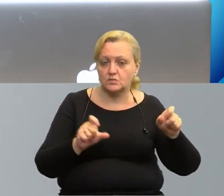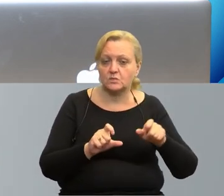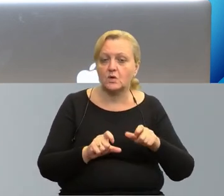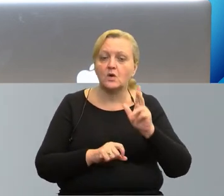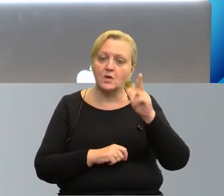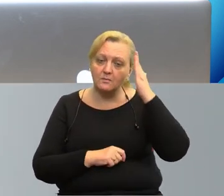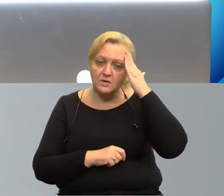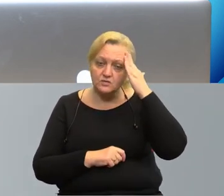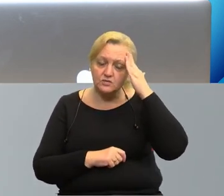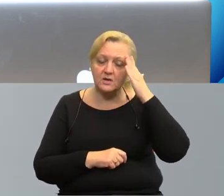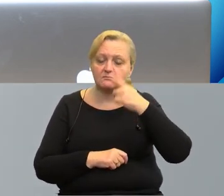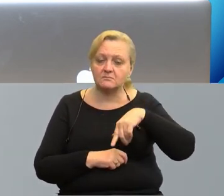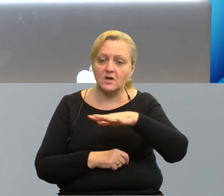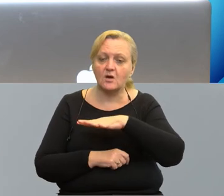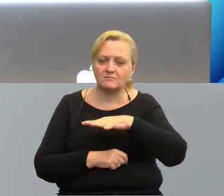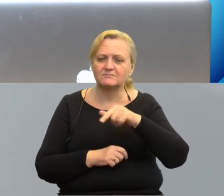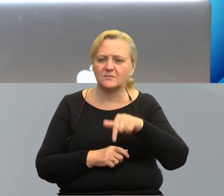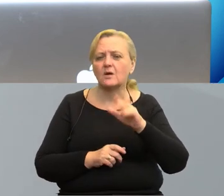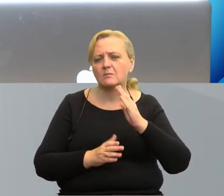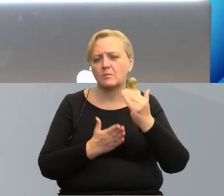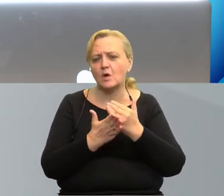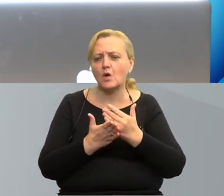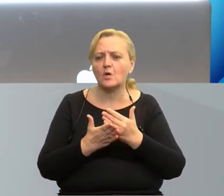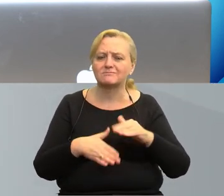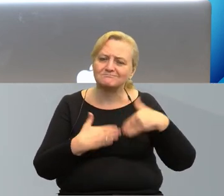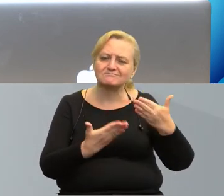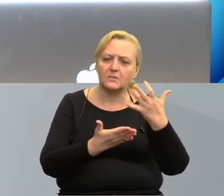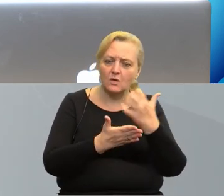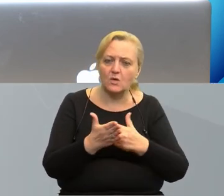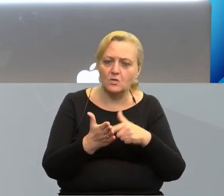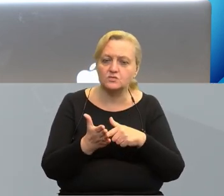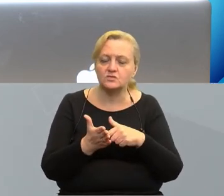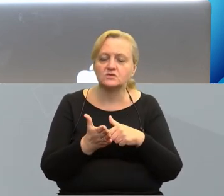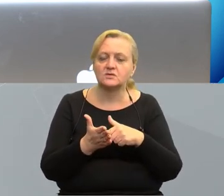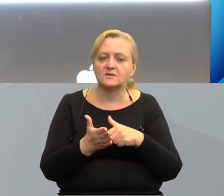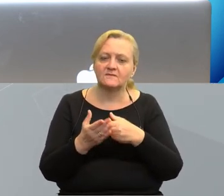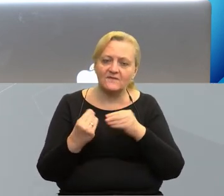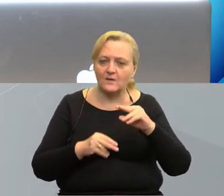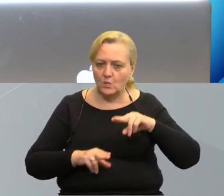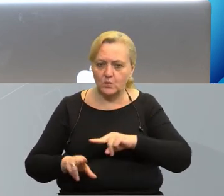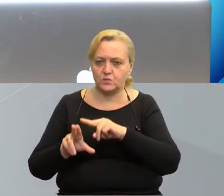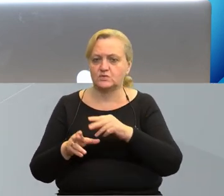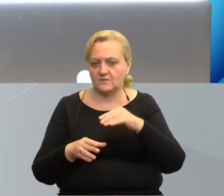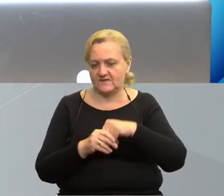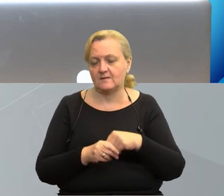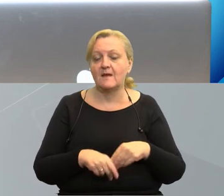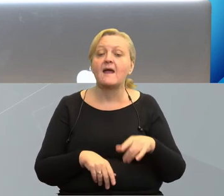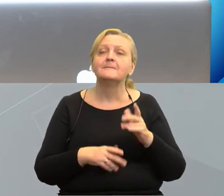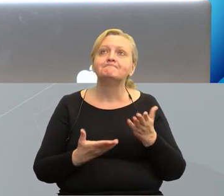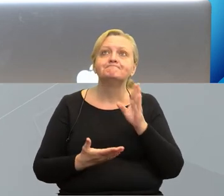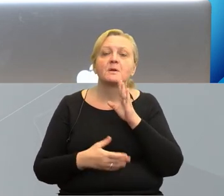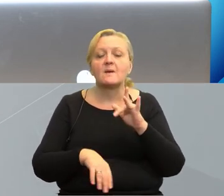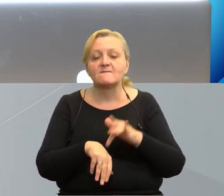mieszkańców, odbiorców tych projektów i programów. Aby te efekty były